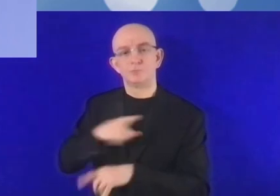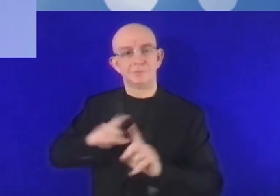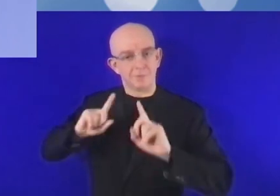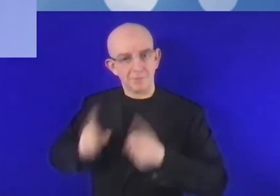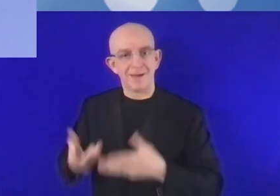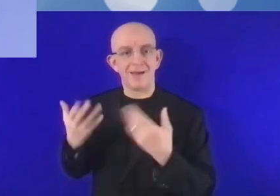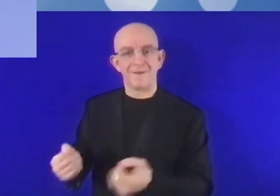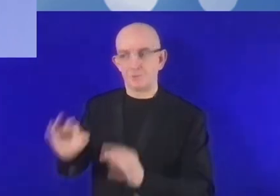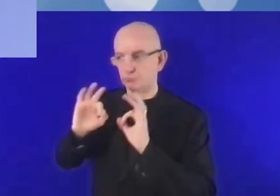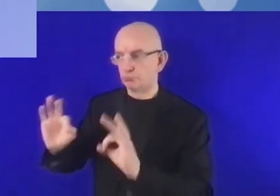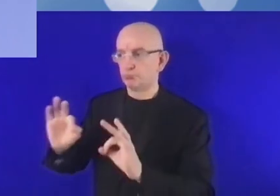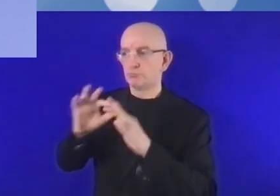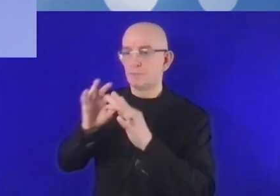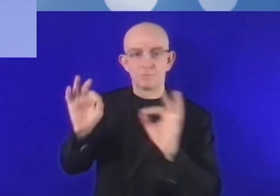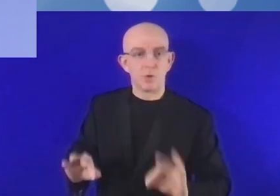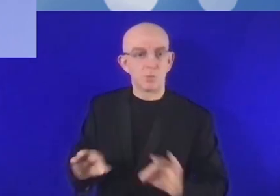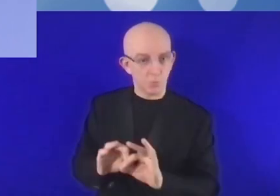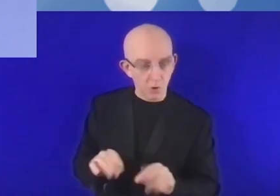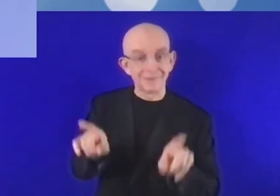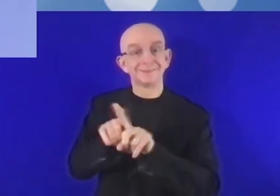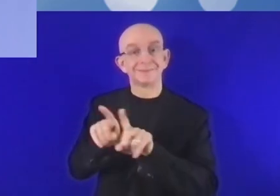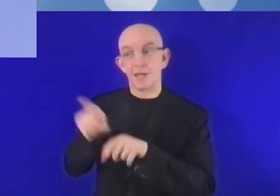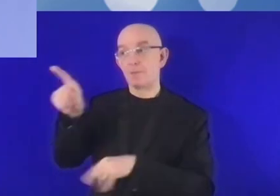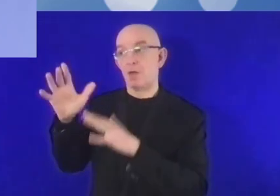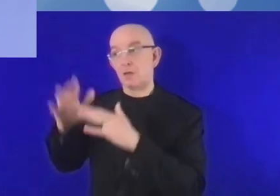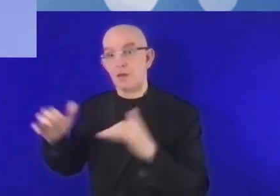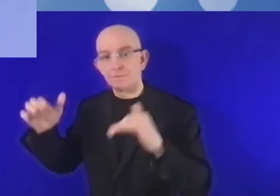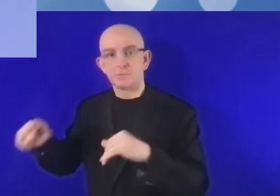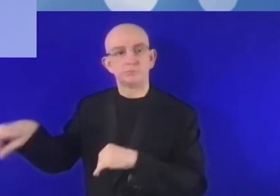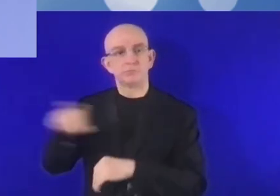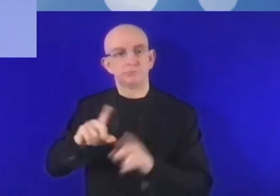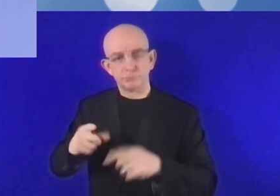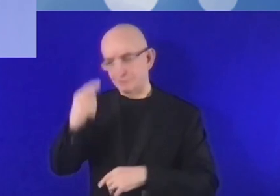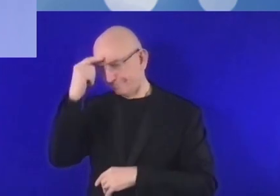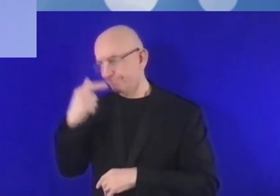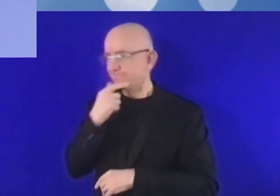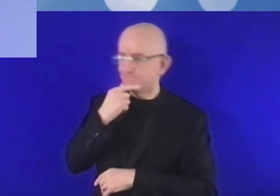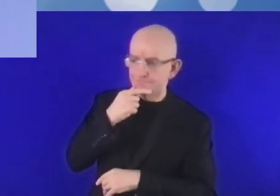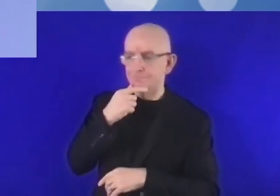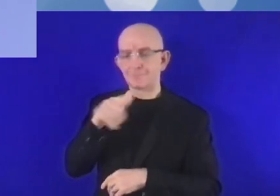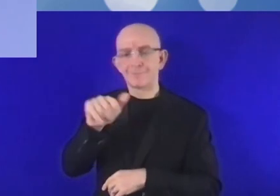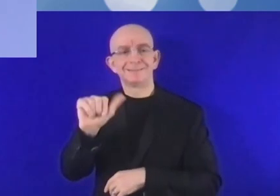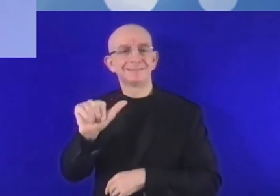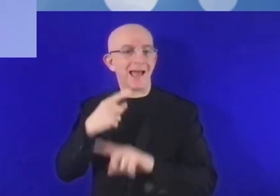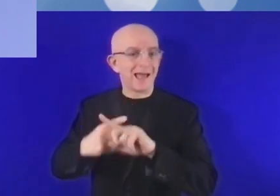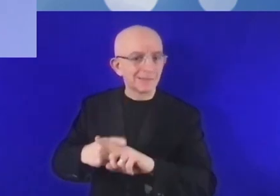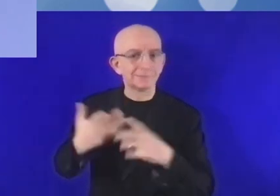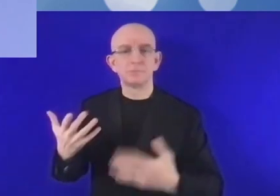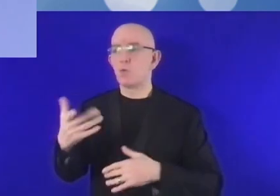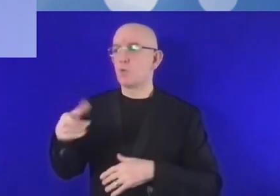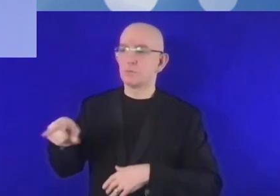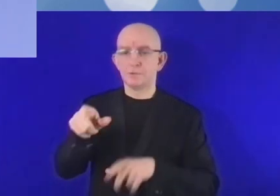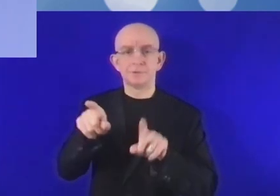Et donc l'administration publique doit prendre en considération la mise en application de diverses